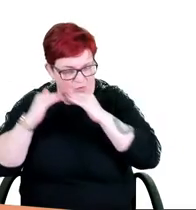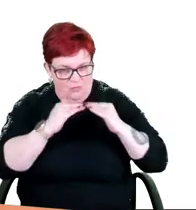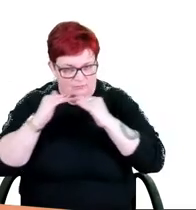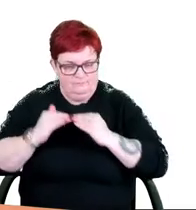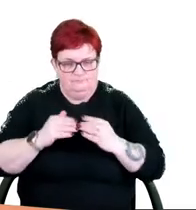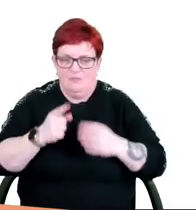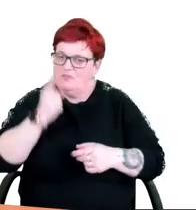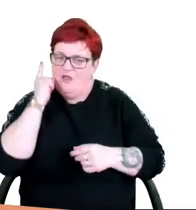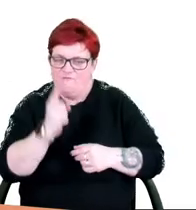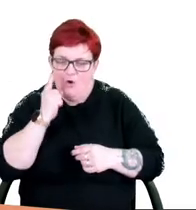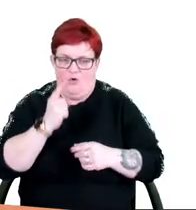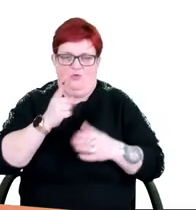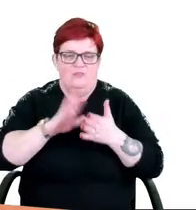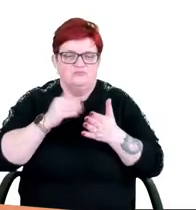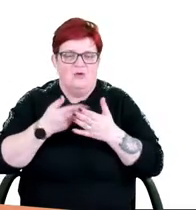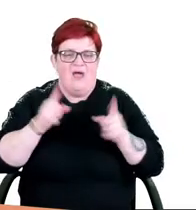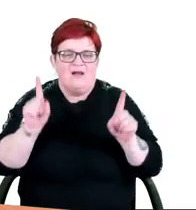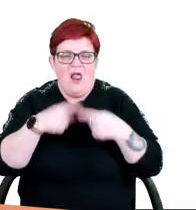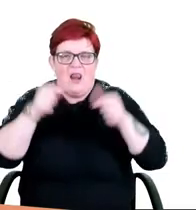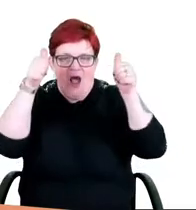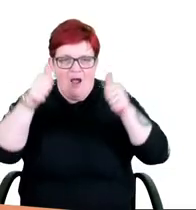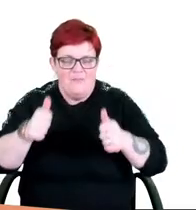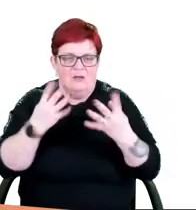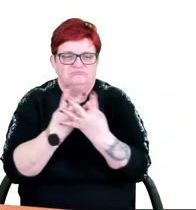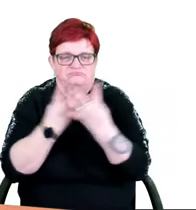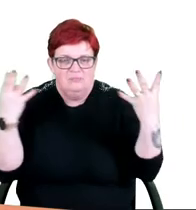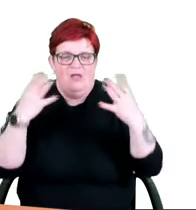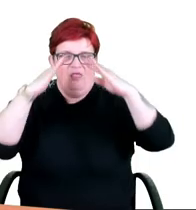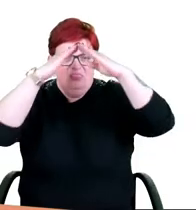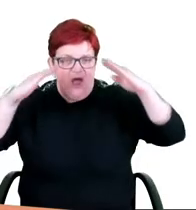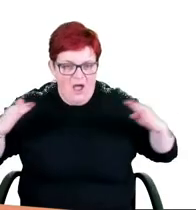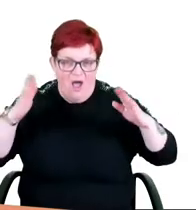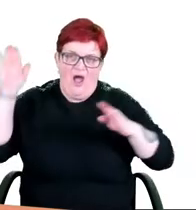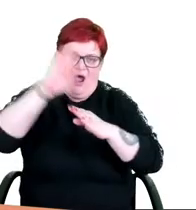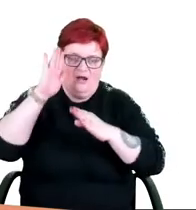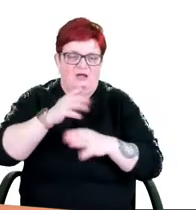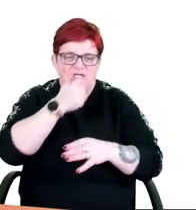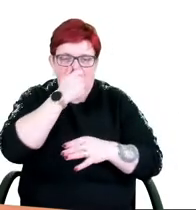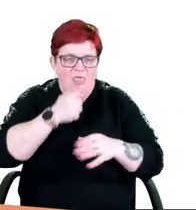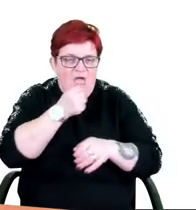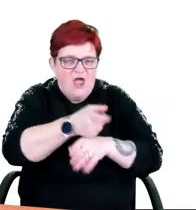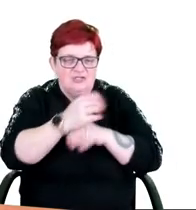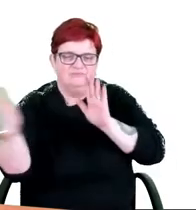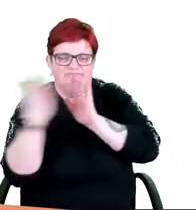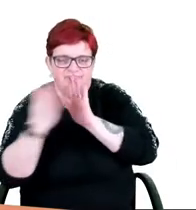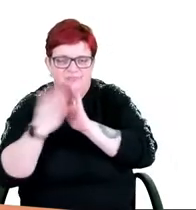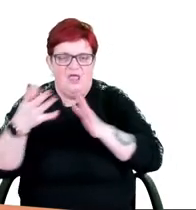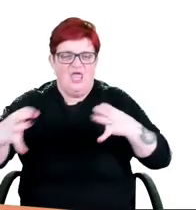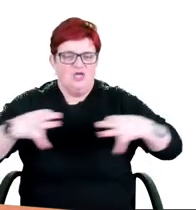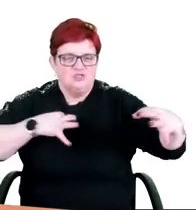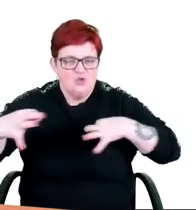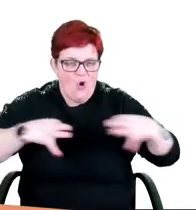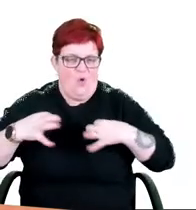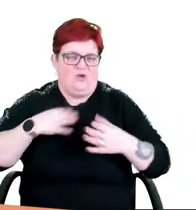Zabrania się sytuowania reklam na ogrodzeniach, dachach, wiatach śmietnikowych, na terenach zabytkowych, jak np.